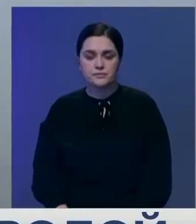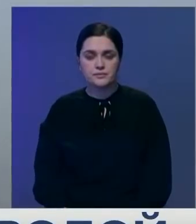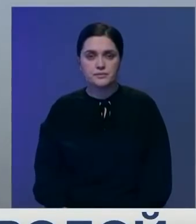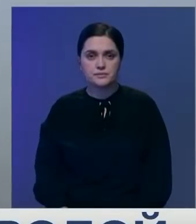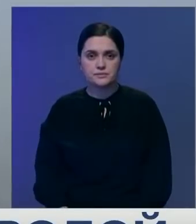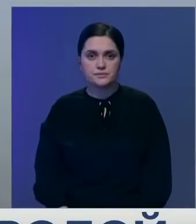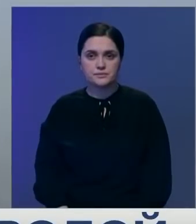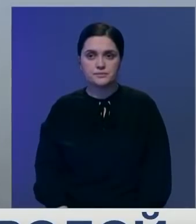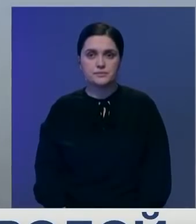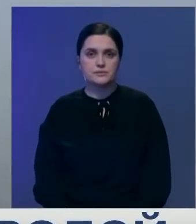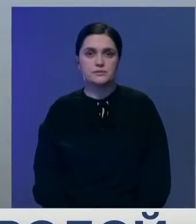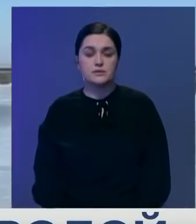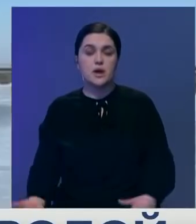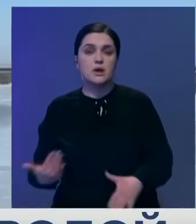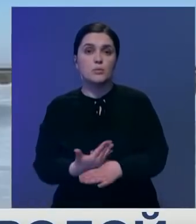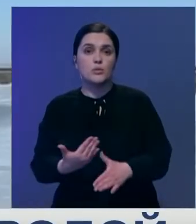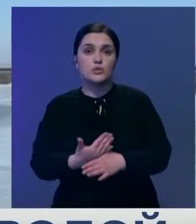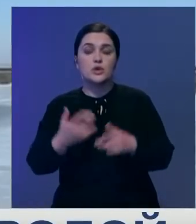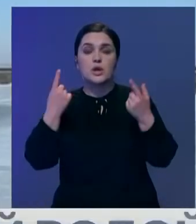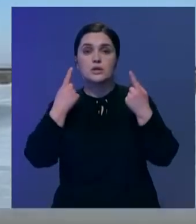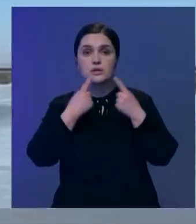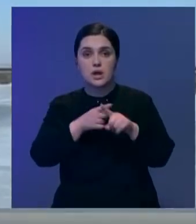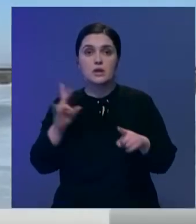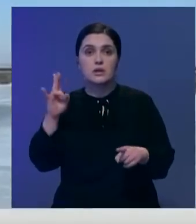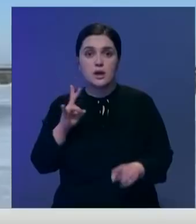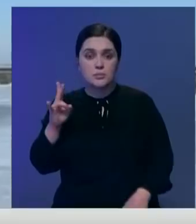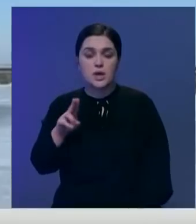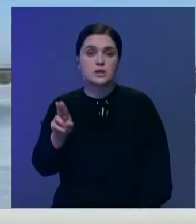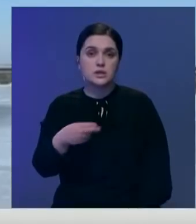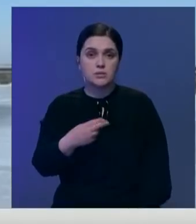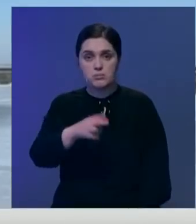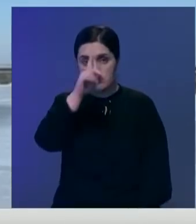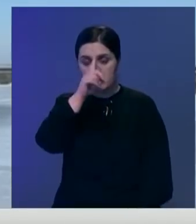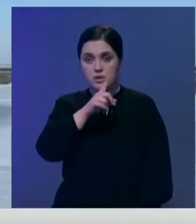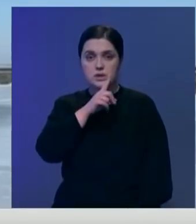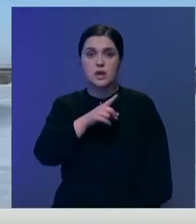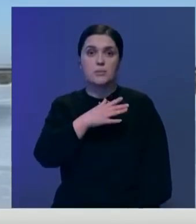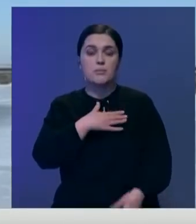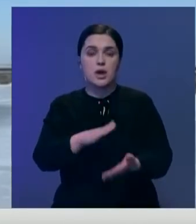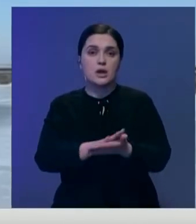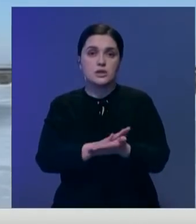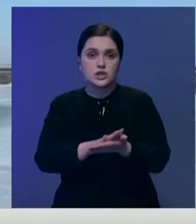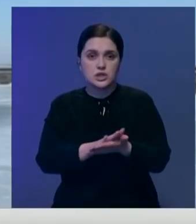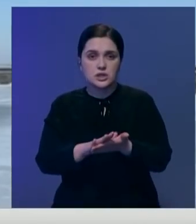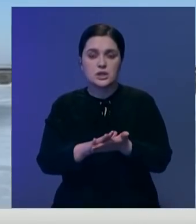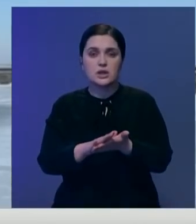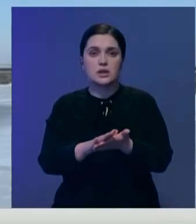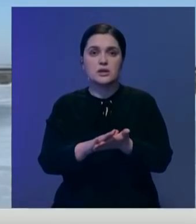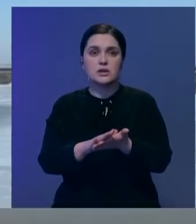С помощью этой техники в ноябре-декабре месяце мы очистили от ила